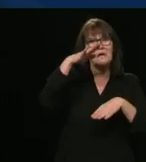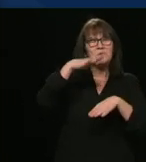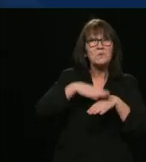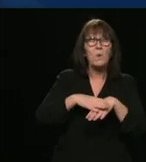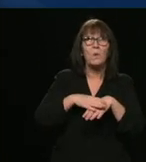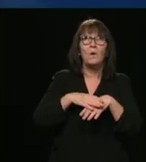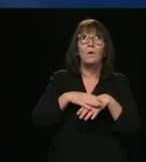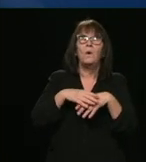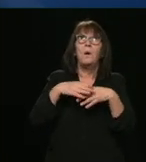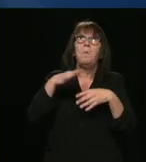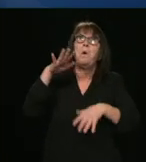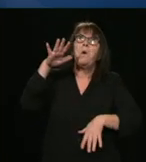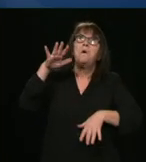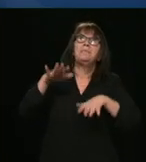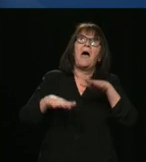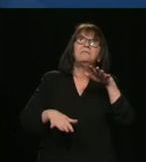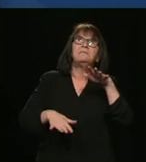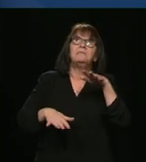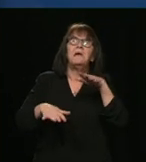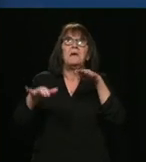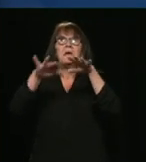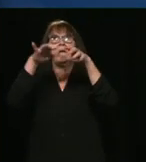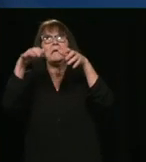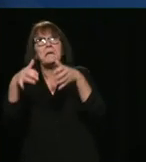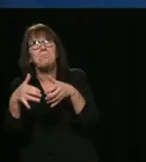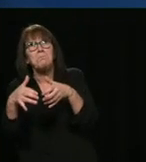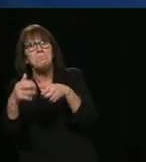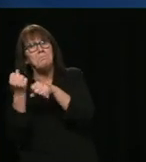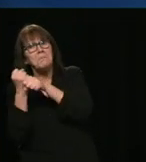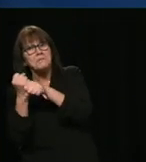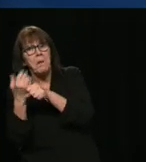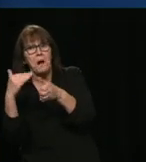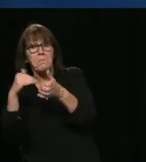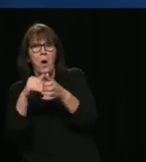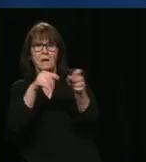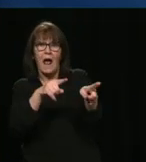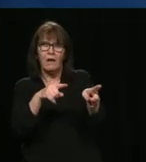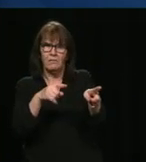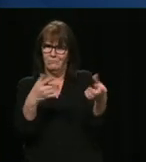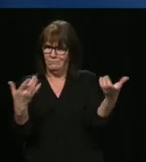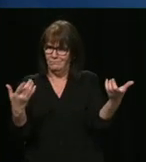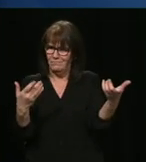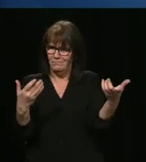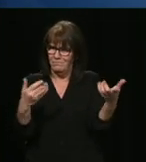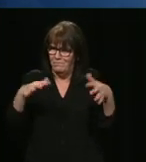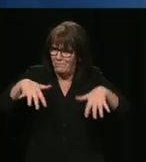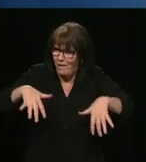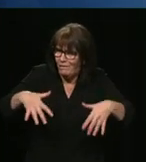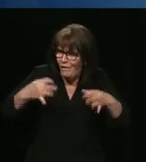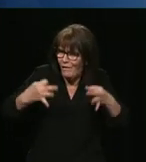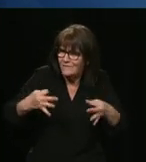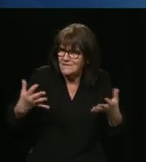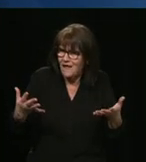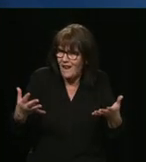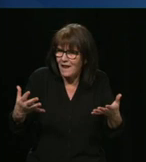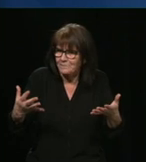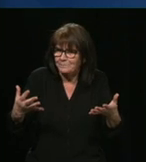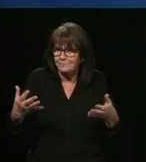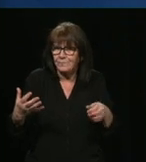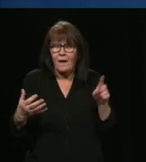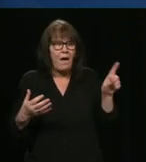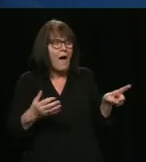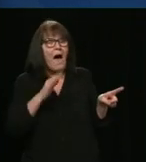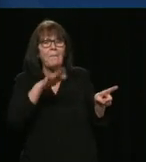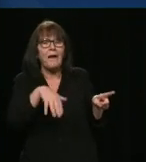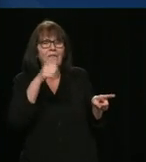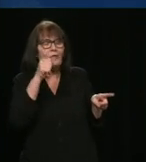équipe de baseball à Montréal. Et il lui reste une autre période de questions, M. le Président. Demain, je m'attends,